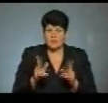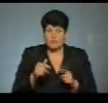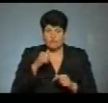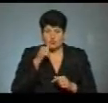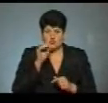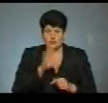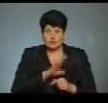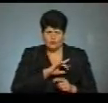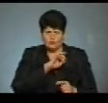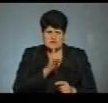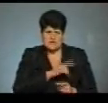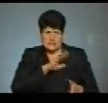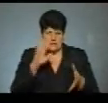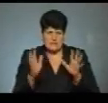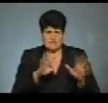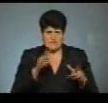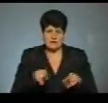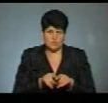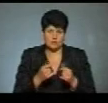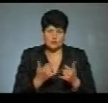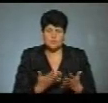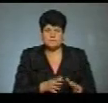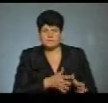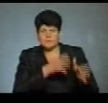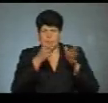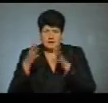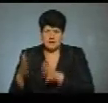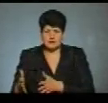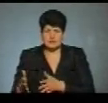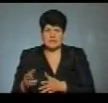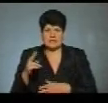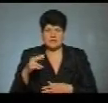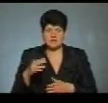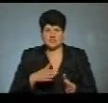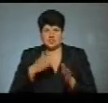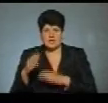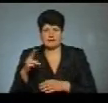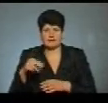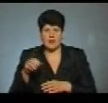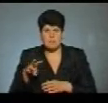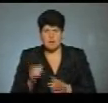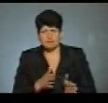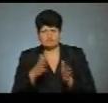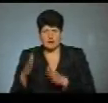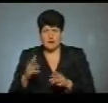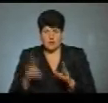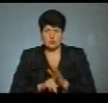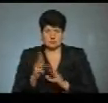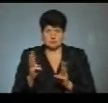був сильний вітер, як сьогодні. Перекинулася на цю сторону через дамбу і загорілася все решта.